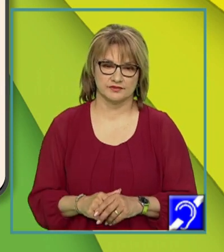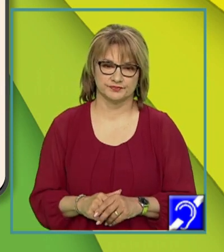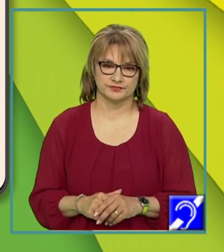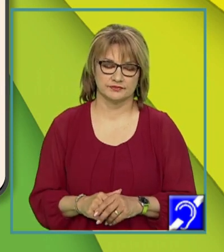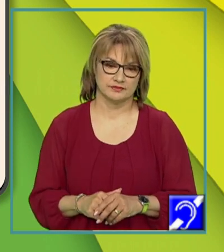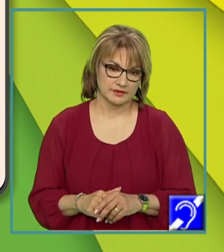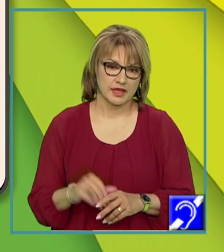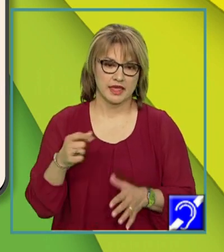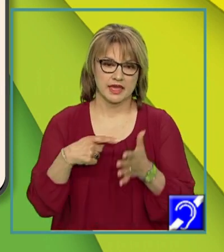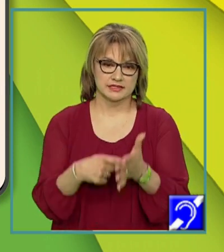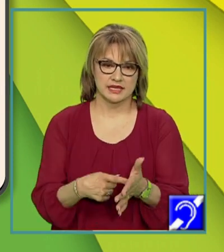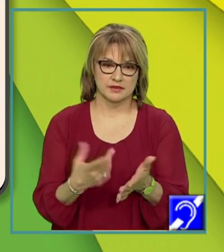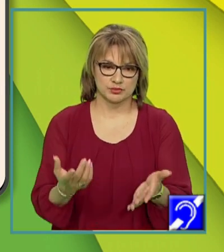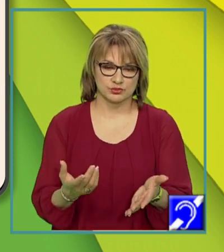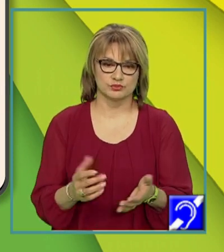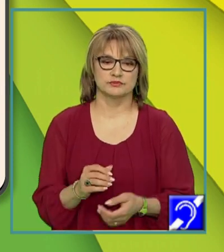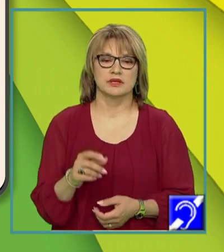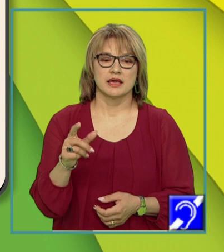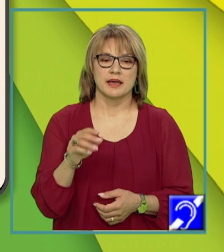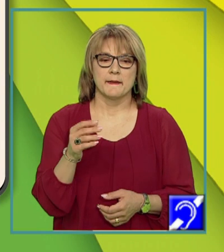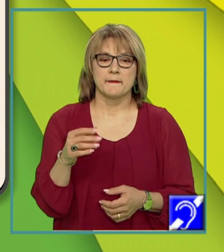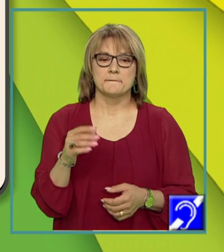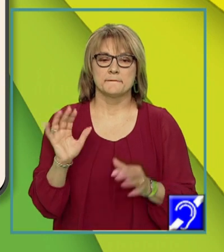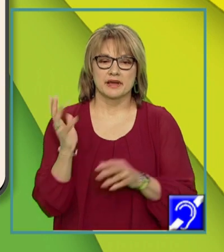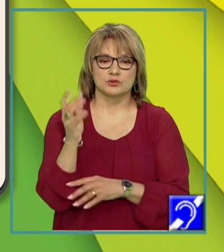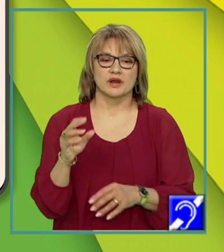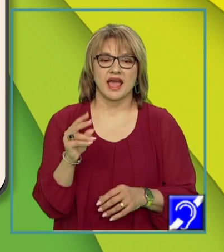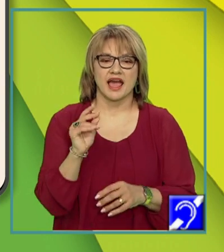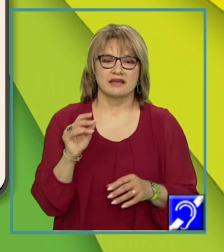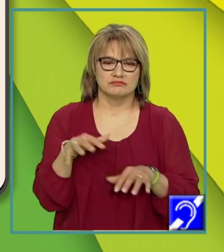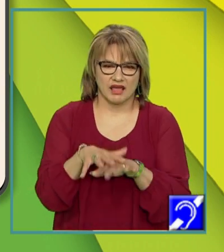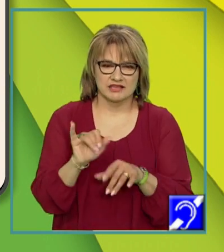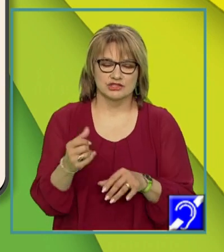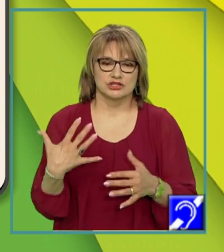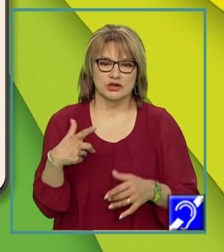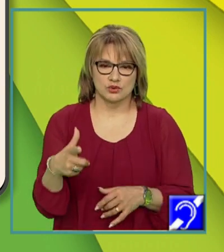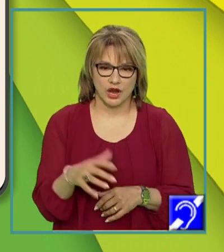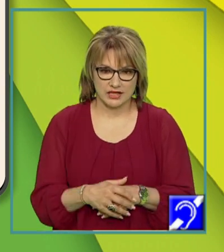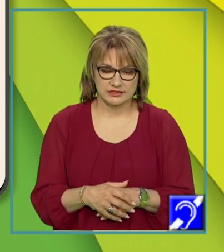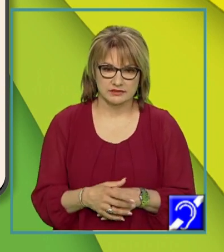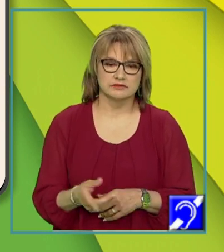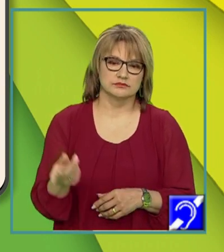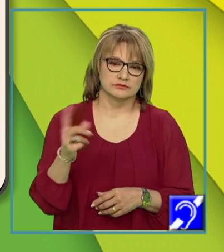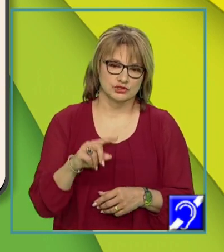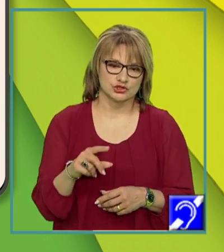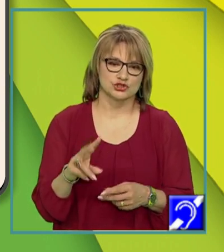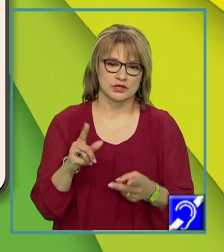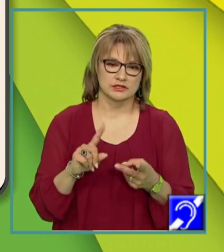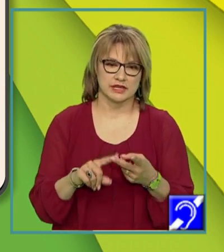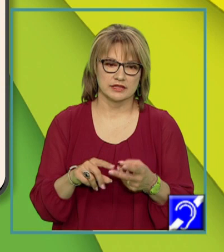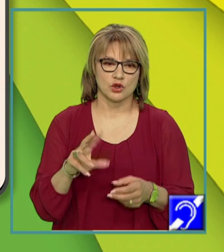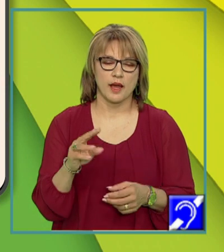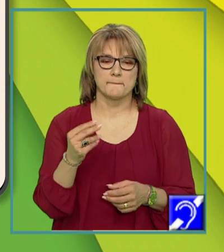era deasă și răcoroasă, este un predicat nominal format din verbul copulativ a fi și numele predicativ multiplu deasă și răcoroasă.